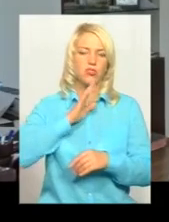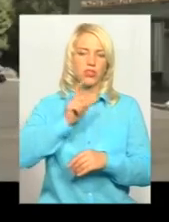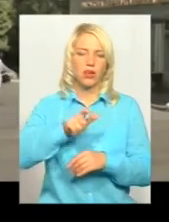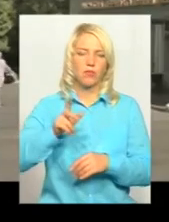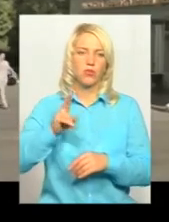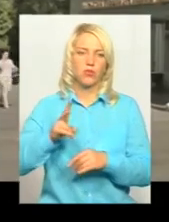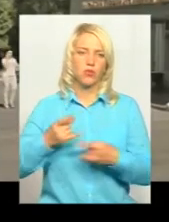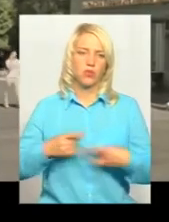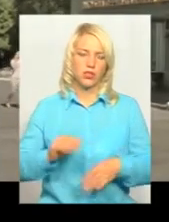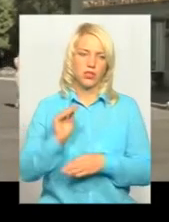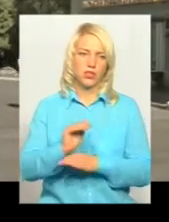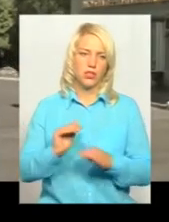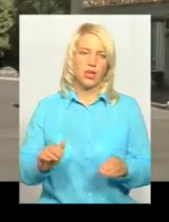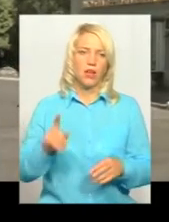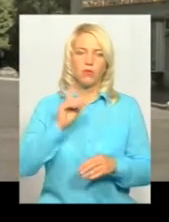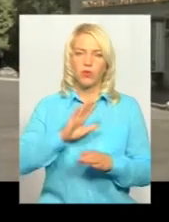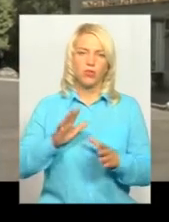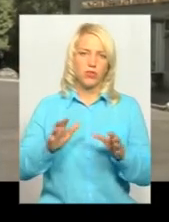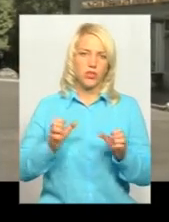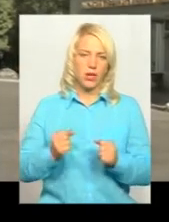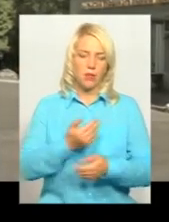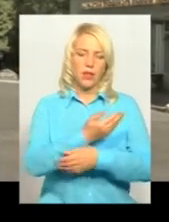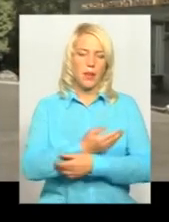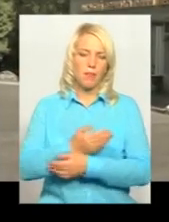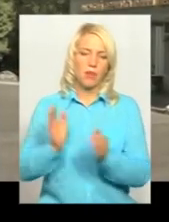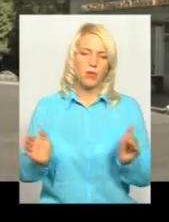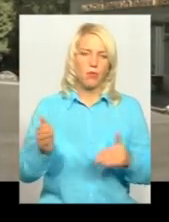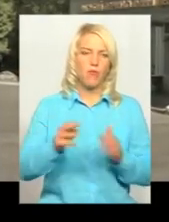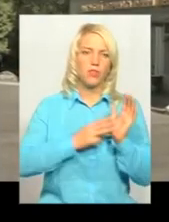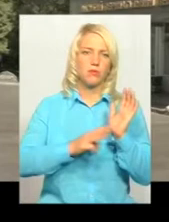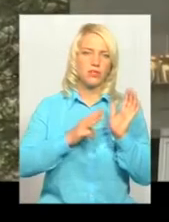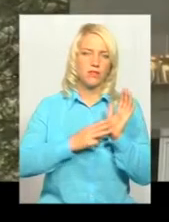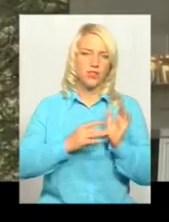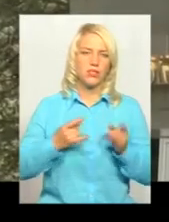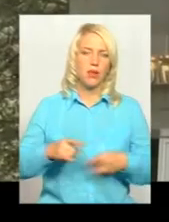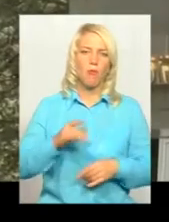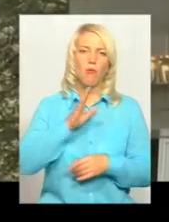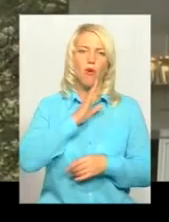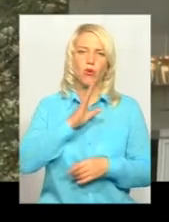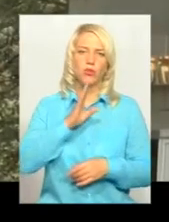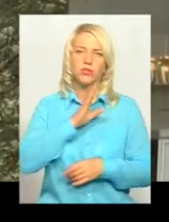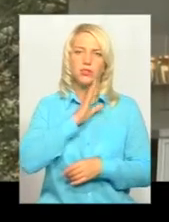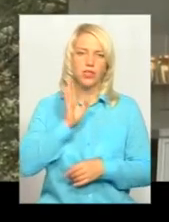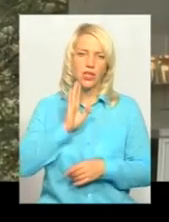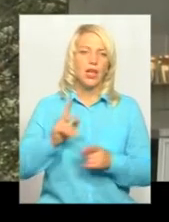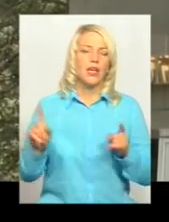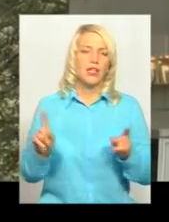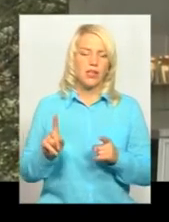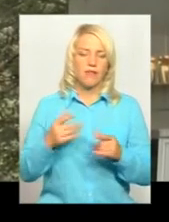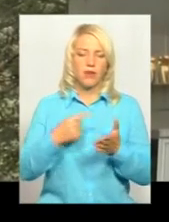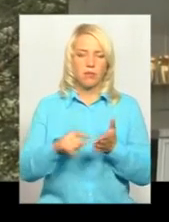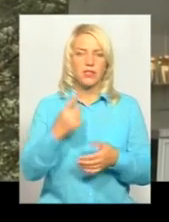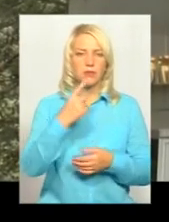дітей. Поки не отримали бебі-бокси, 88 породіл, які виписалися з Хмельницького міського перинатального центру з 1 по 13